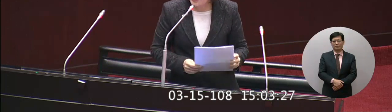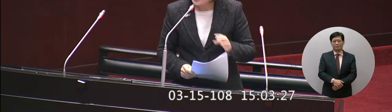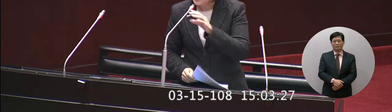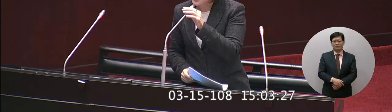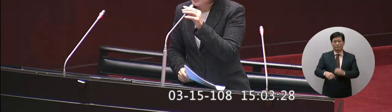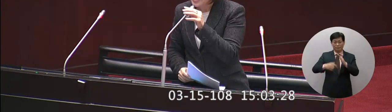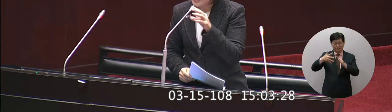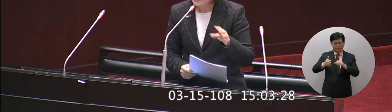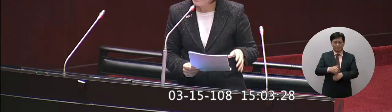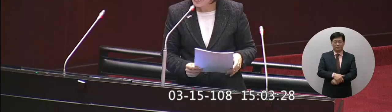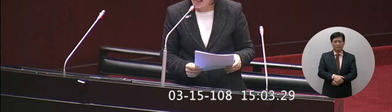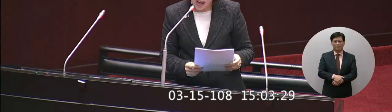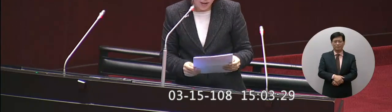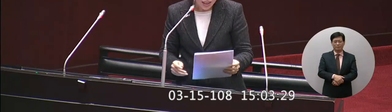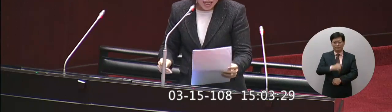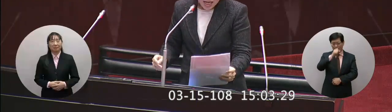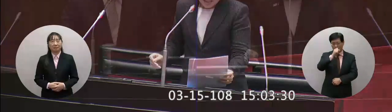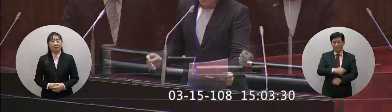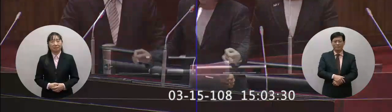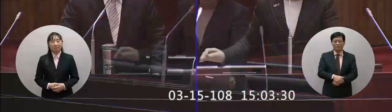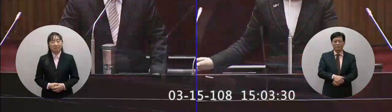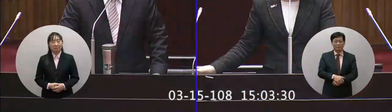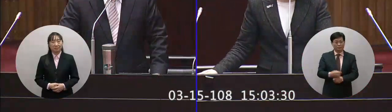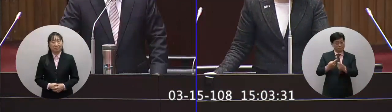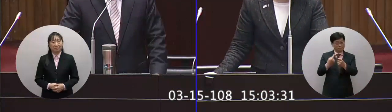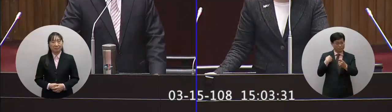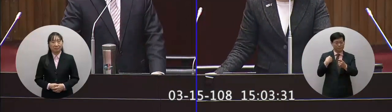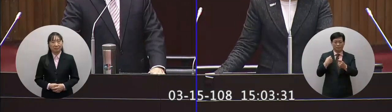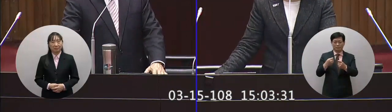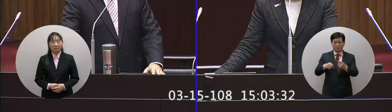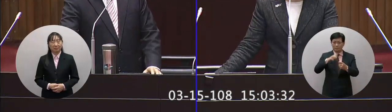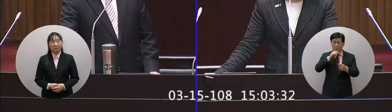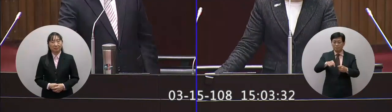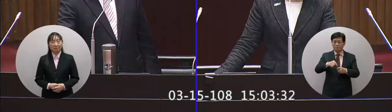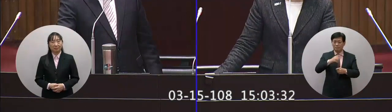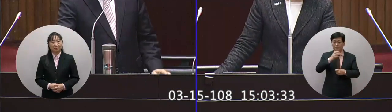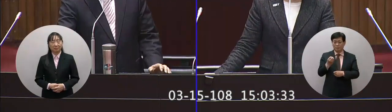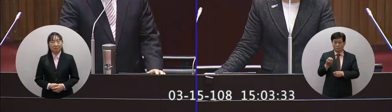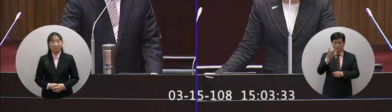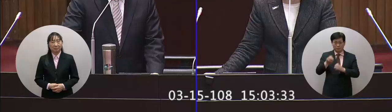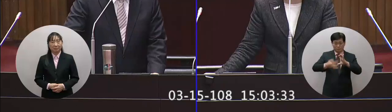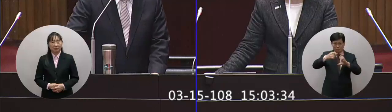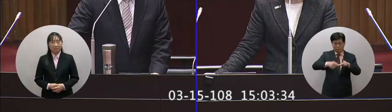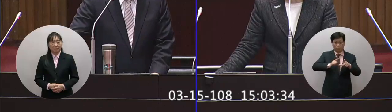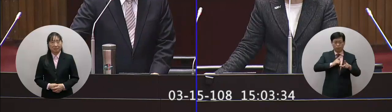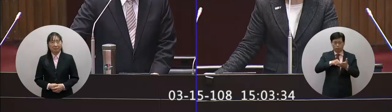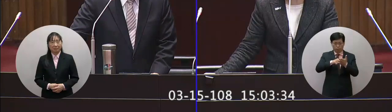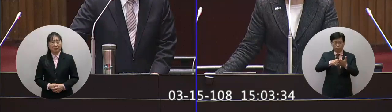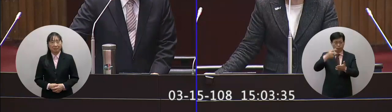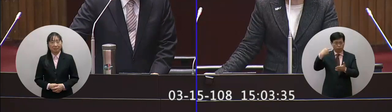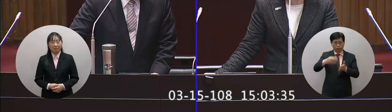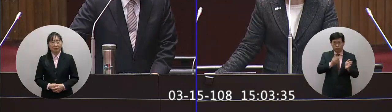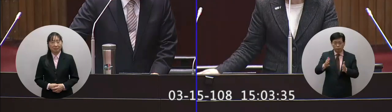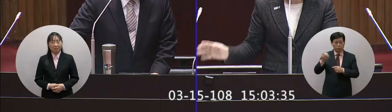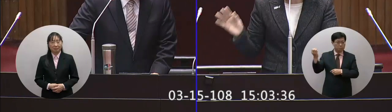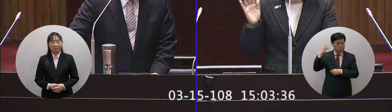院長 你好在去年華印這個企業有申請的重整就馬